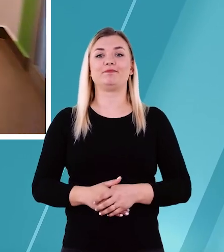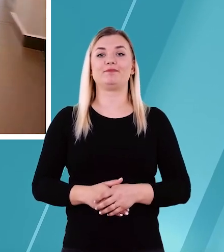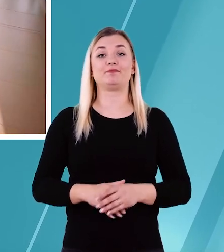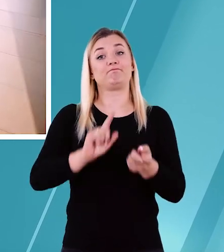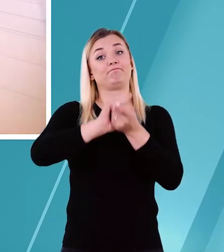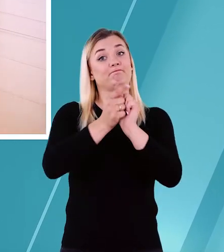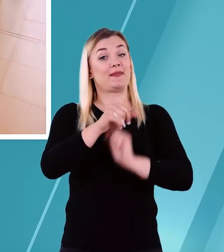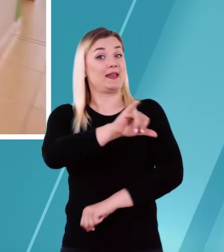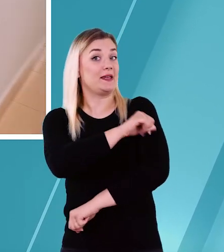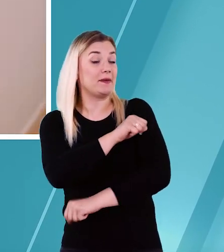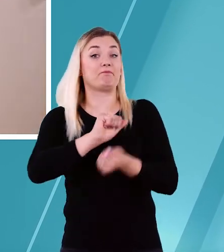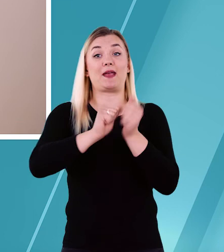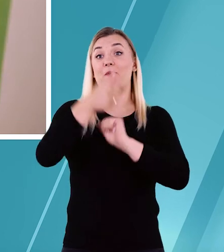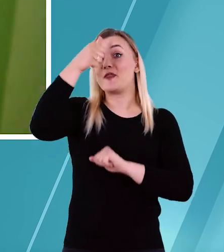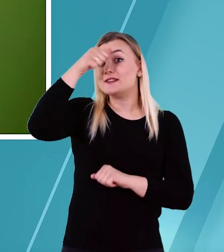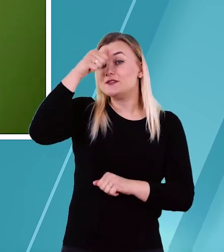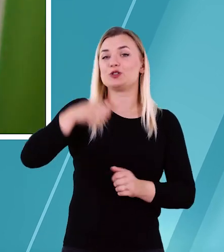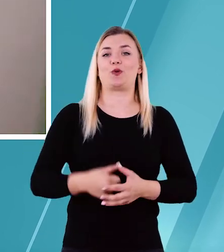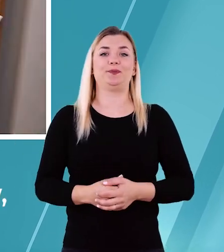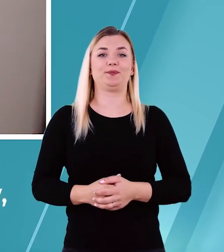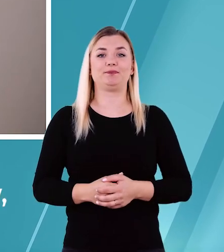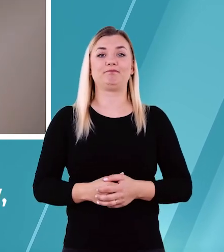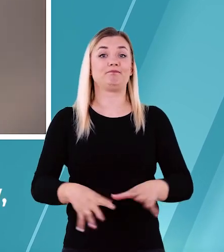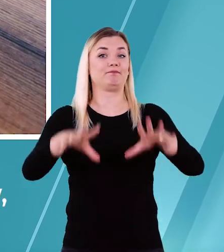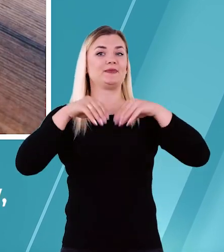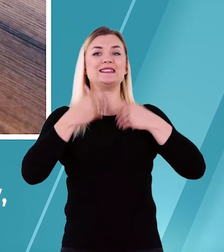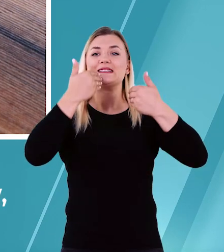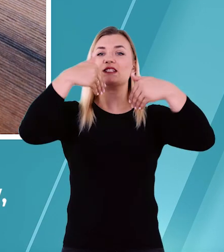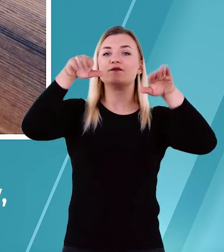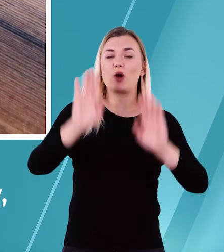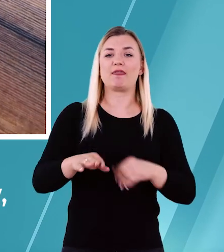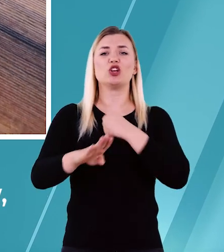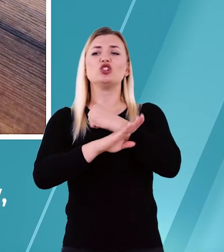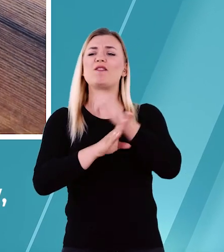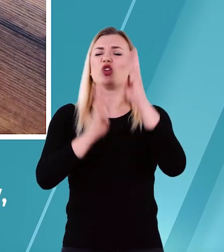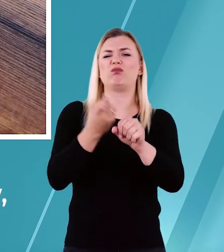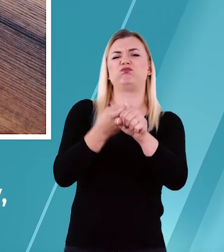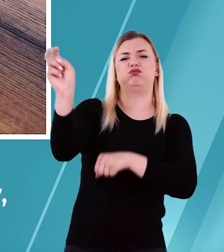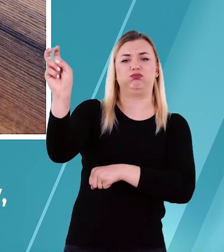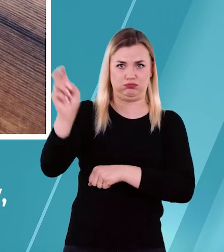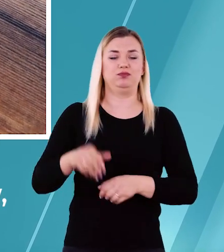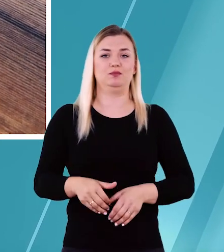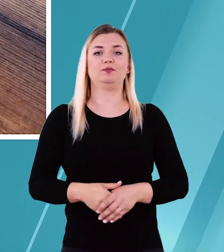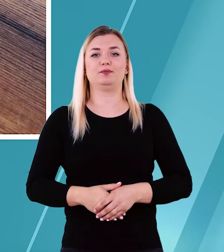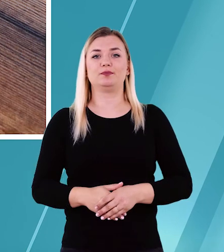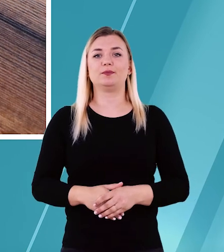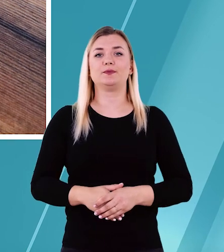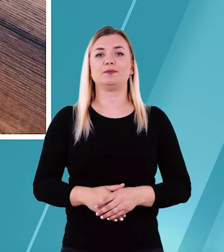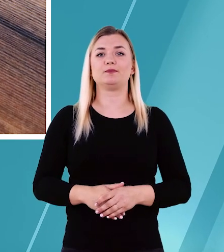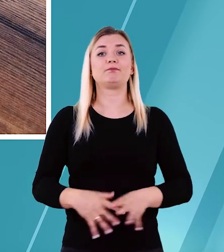zmienić imię lub nazwisko, otrzymać zezwolenie na usunięcie drzew i krzewów,